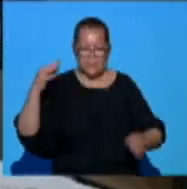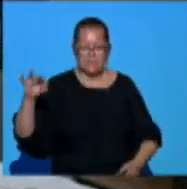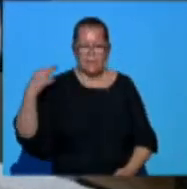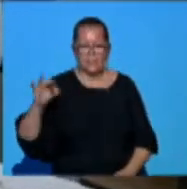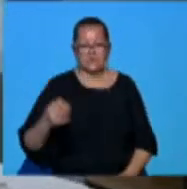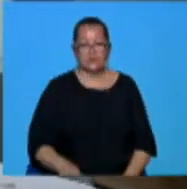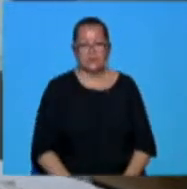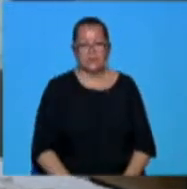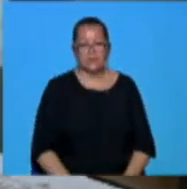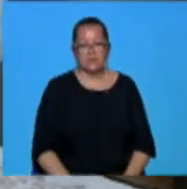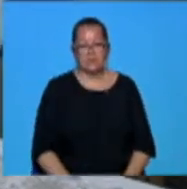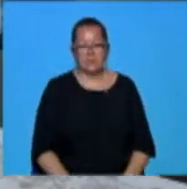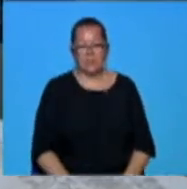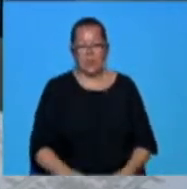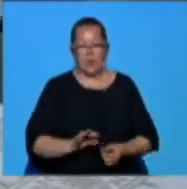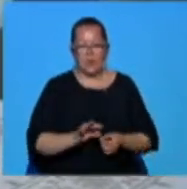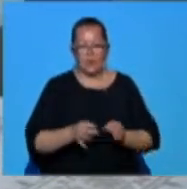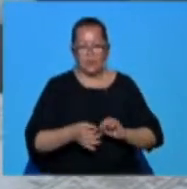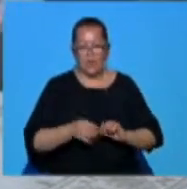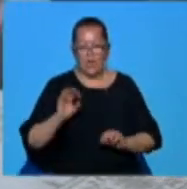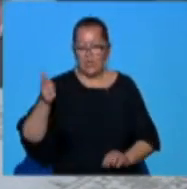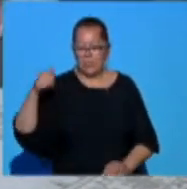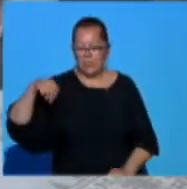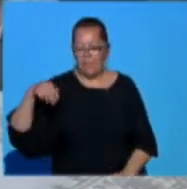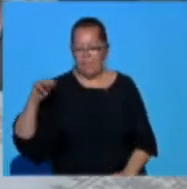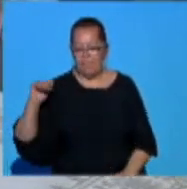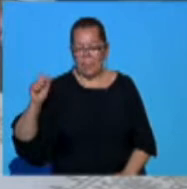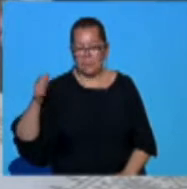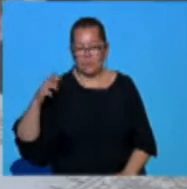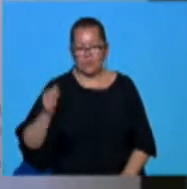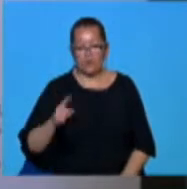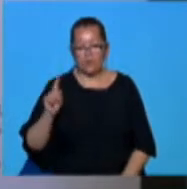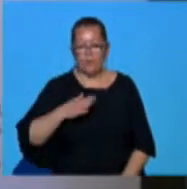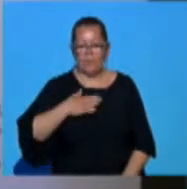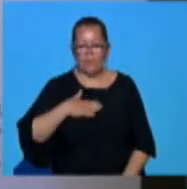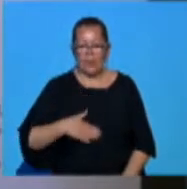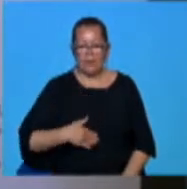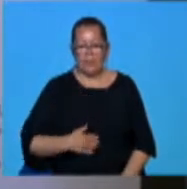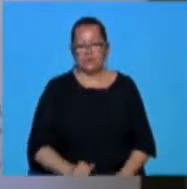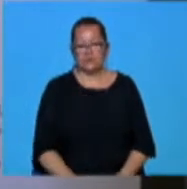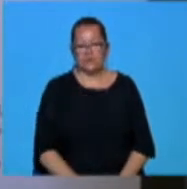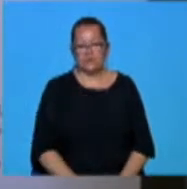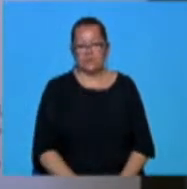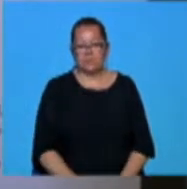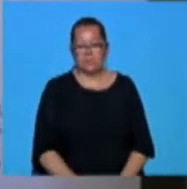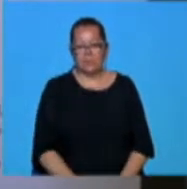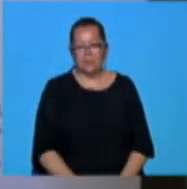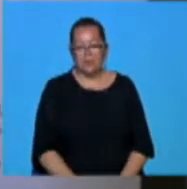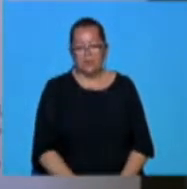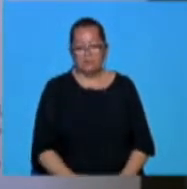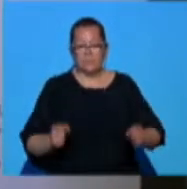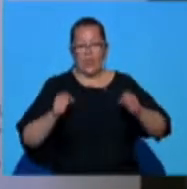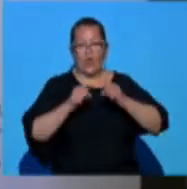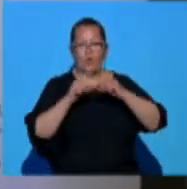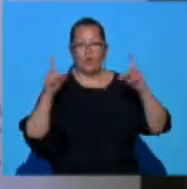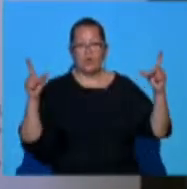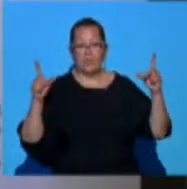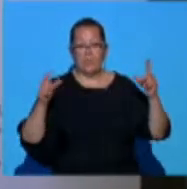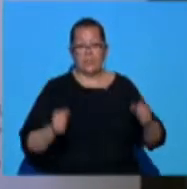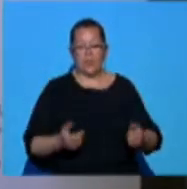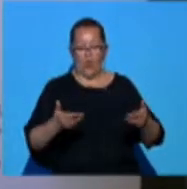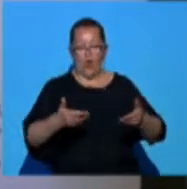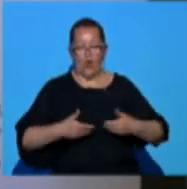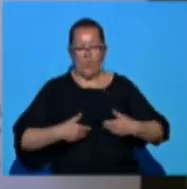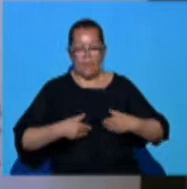de elită la faza națională a olimpiadei animatorilor. Nu m-am așteptat deloc, mă spun sincer, am fost atât de uimită de faptul că eu am luat